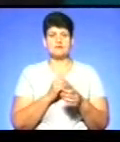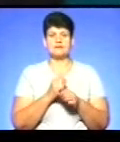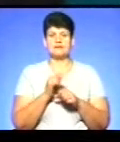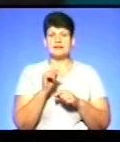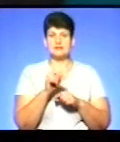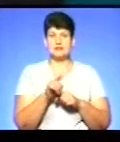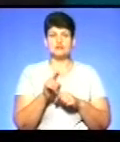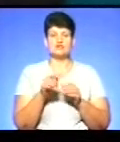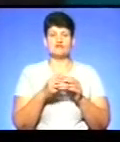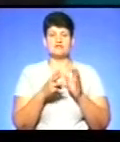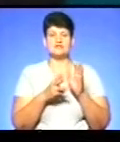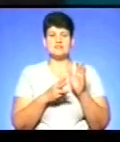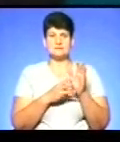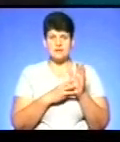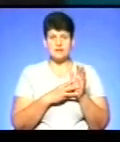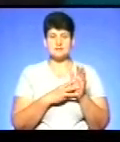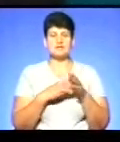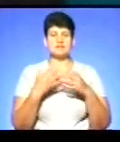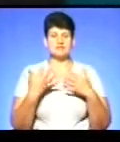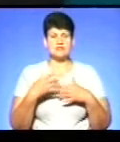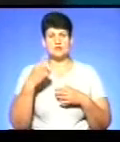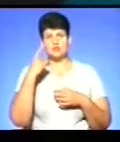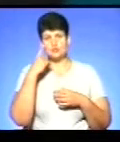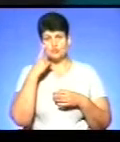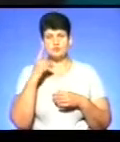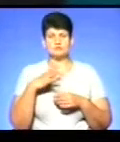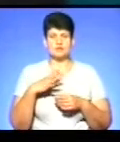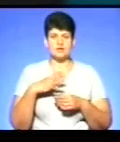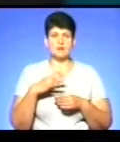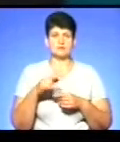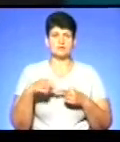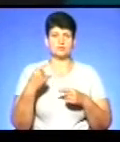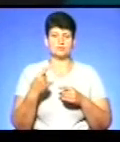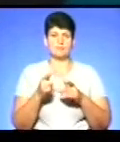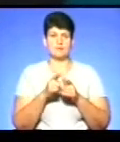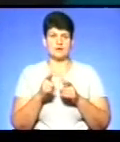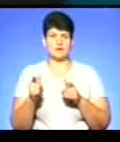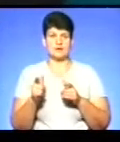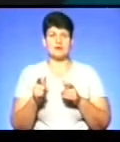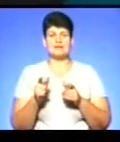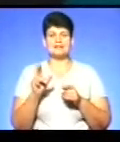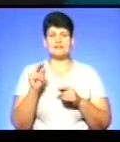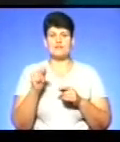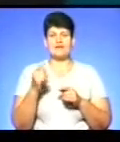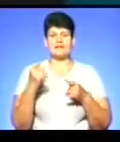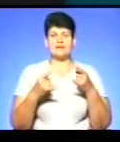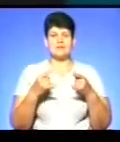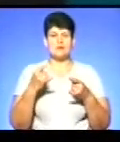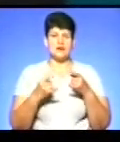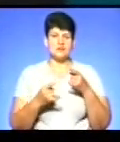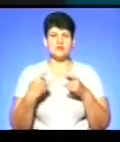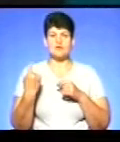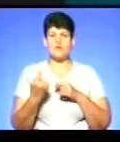бачите, вже 18 рік і врешті-решті, думаю, що ми все-таки дочекалися цього періоду. Тим не менше цифрове телебачення, як таке в